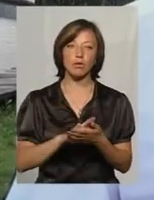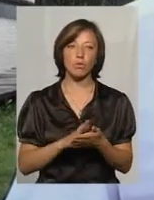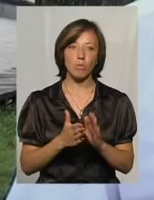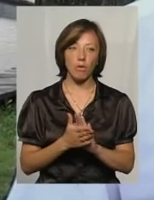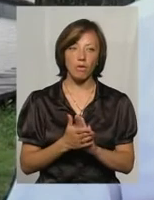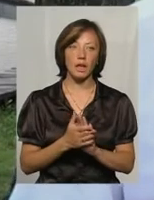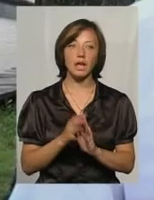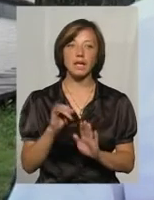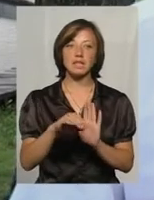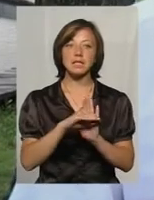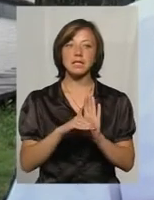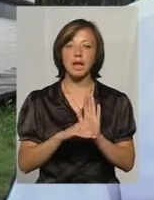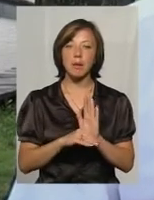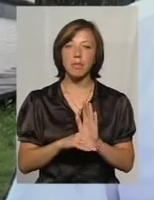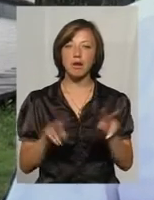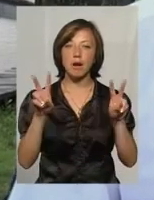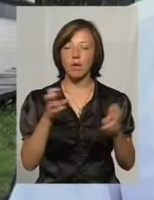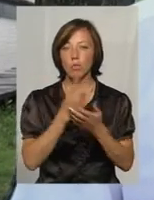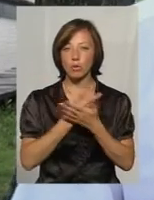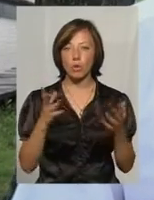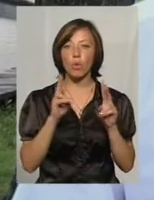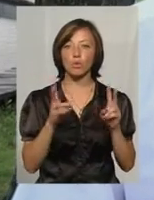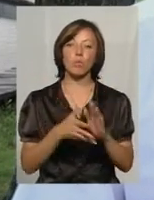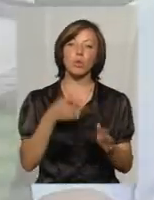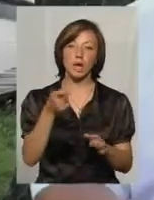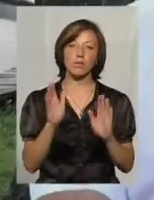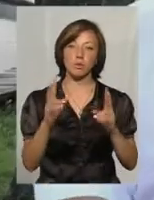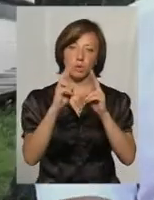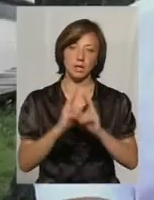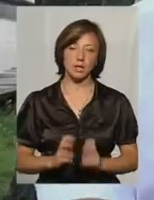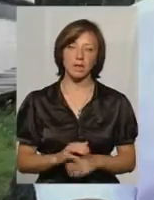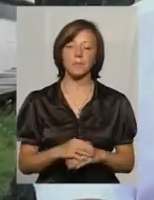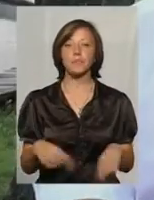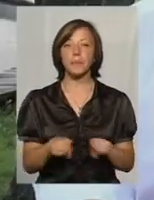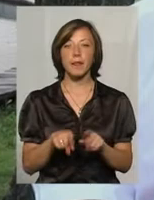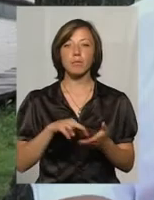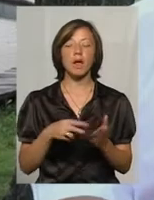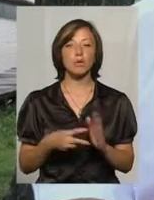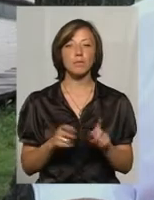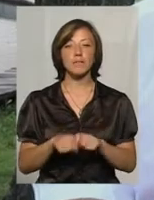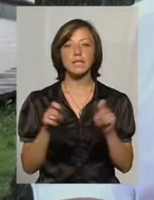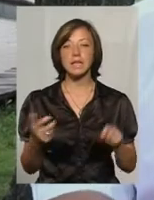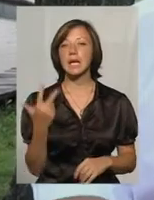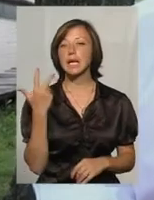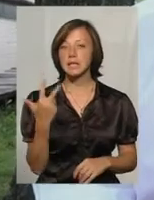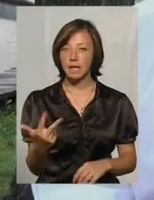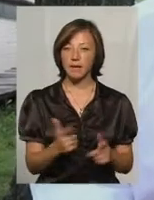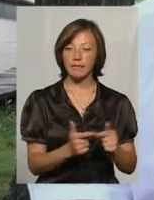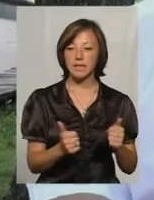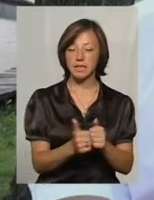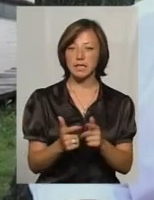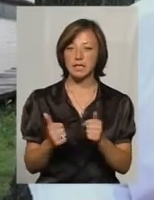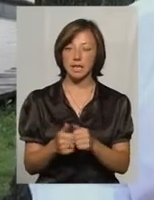і система «Прозора». Хто подає, будемо розглядати. Також ми плануємо ще відкрити три відділення. Цього року